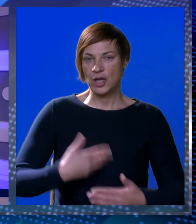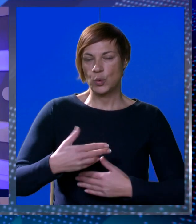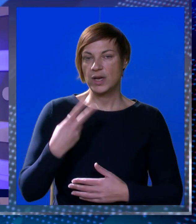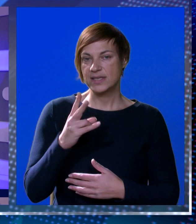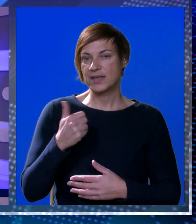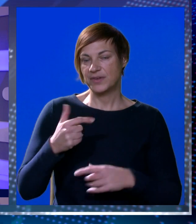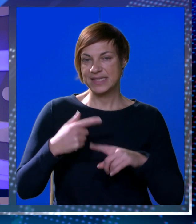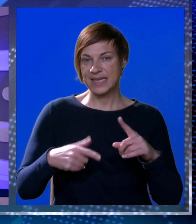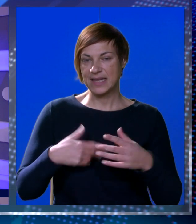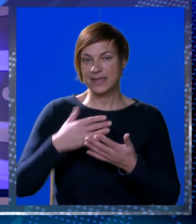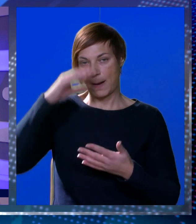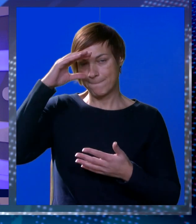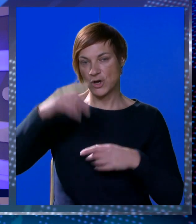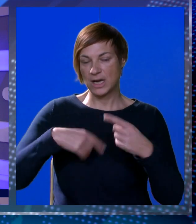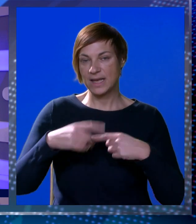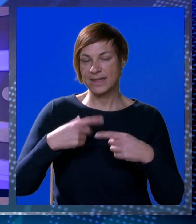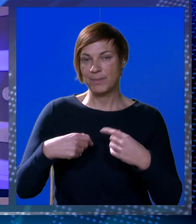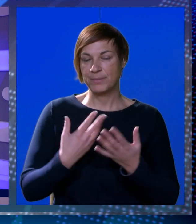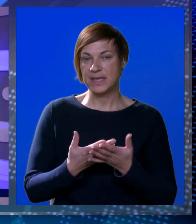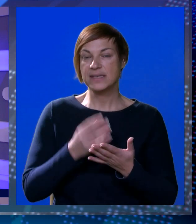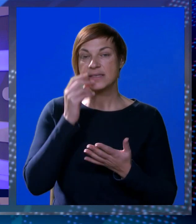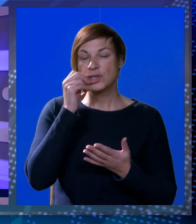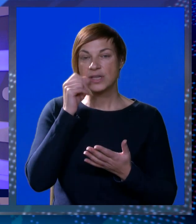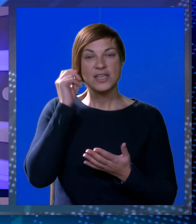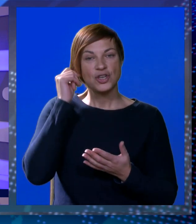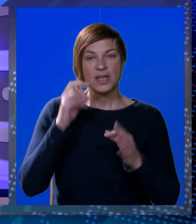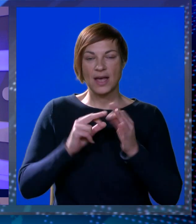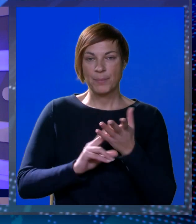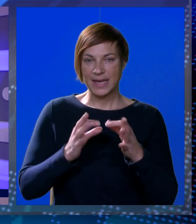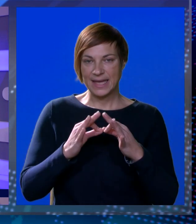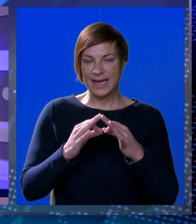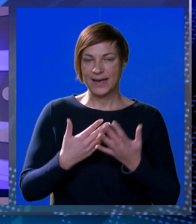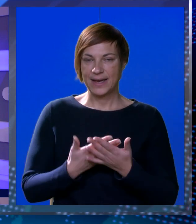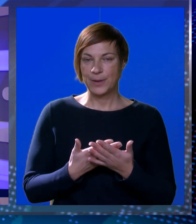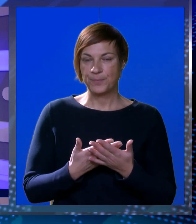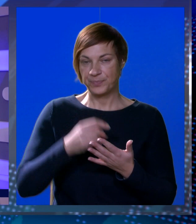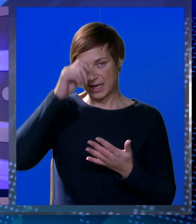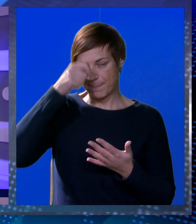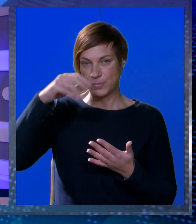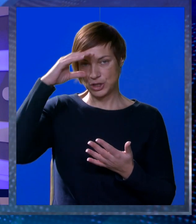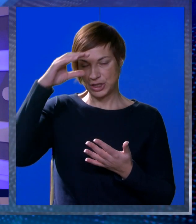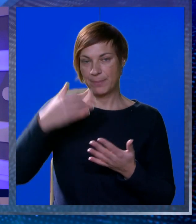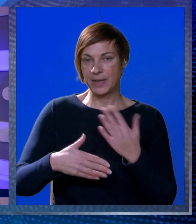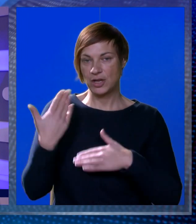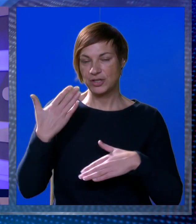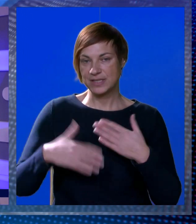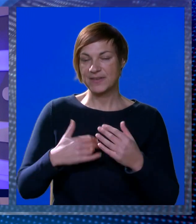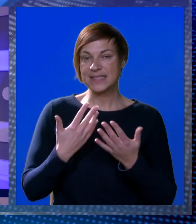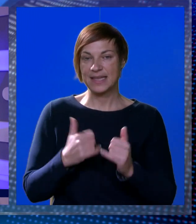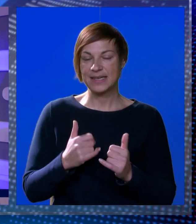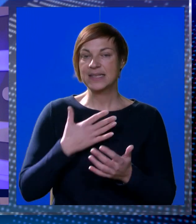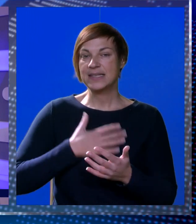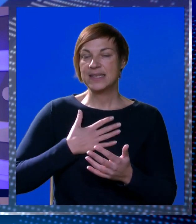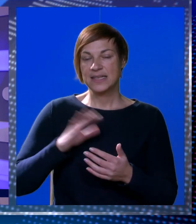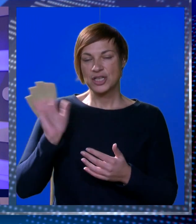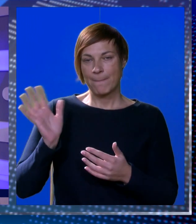U nastavku od 21.30 ne propustite talk show Dečko, dama i jana s Anom Brborahum. Poštovani gledatelji, bilo je to sve